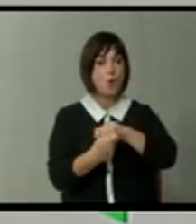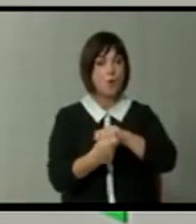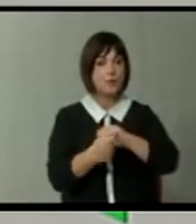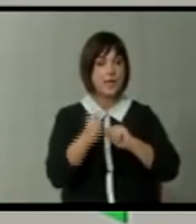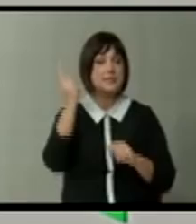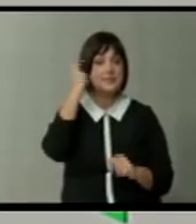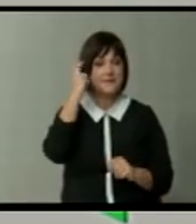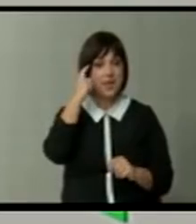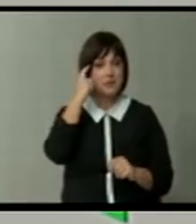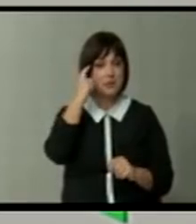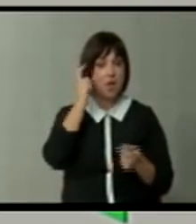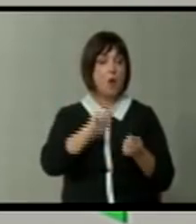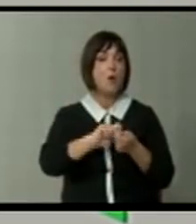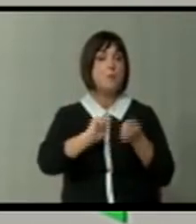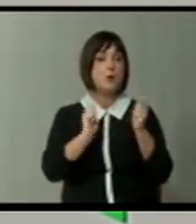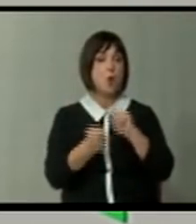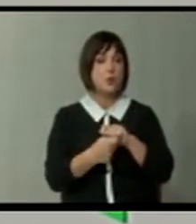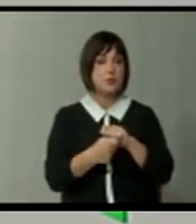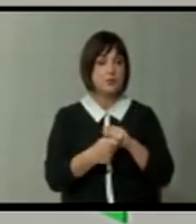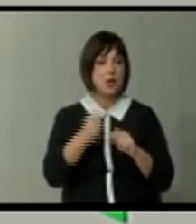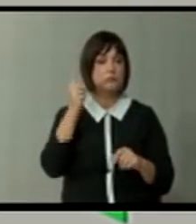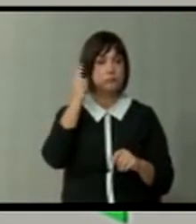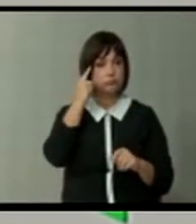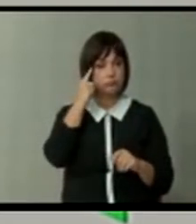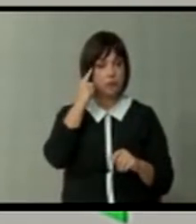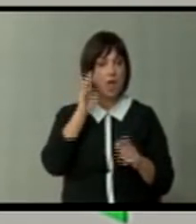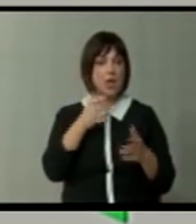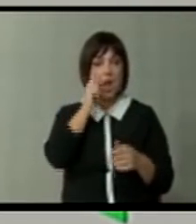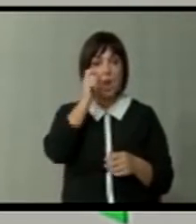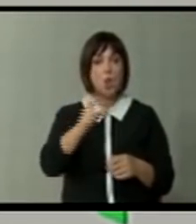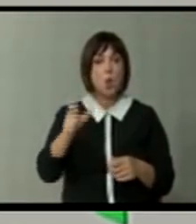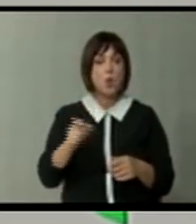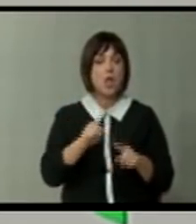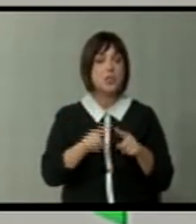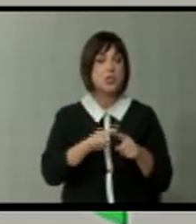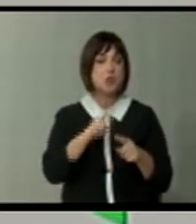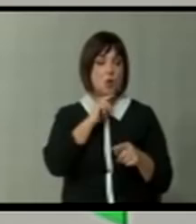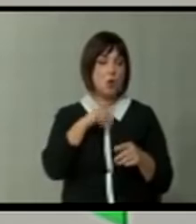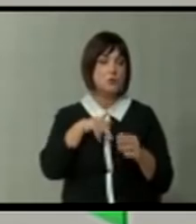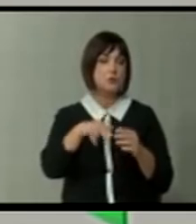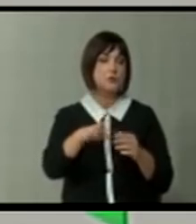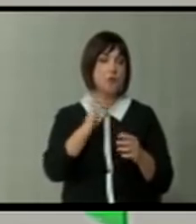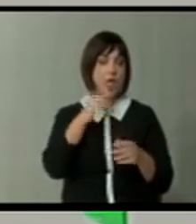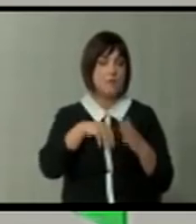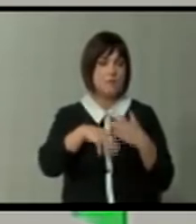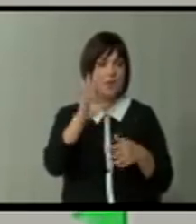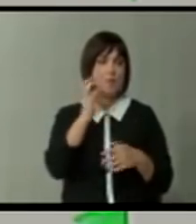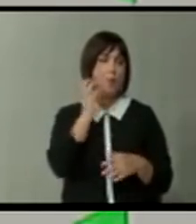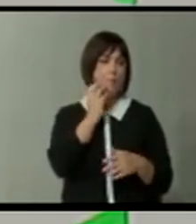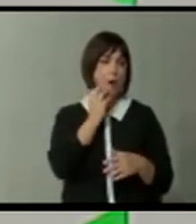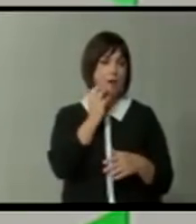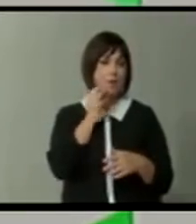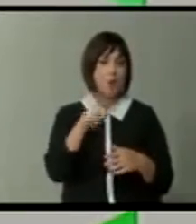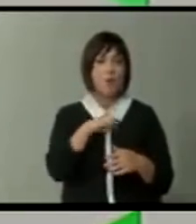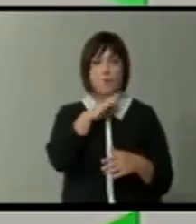свеста, промената на совеста, зашли кај луѓот е нешто кое се движи најбавно од свите. Тоа